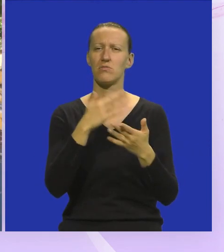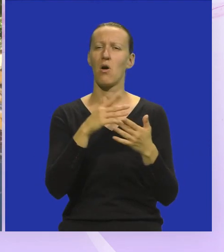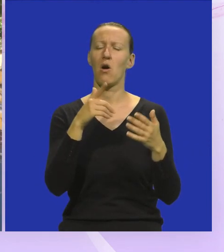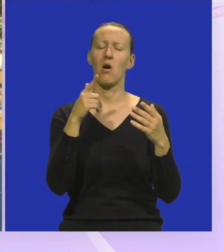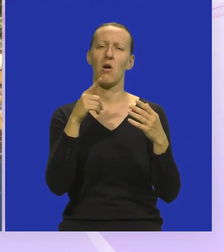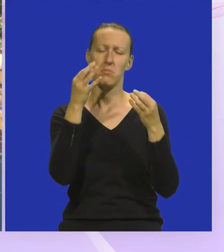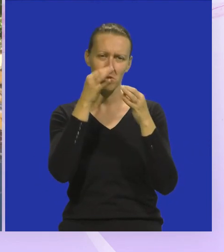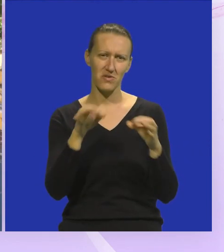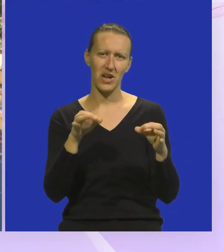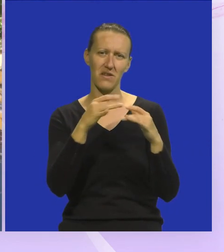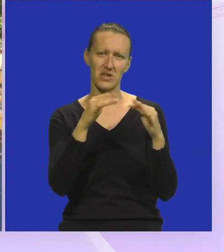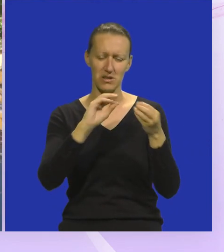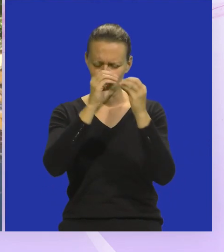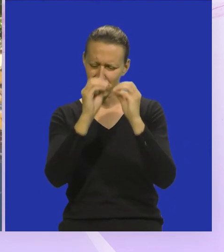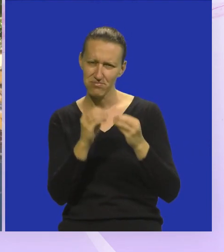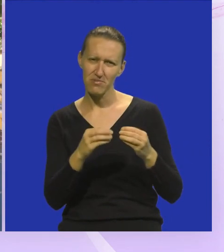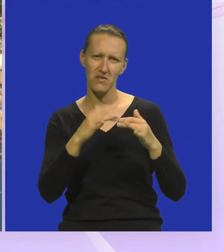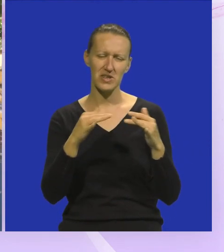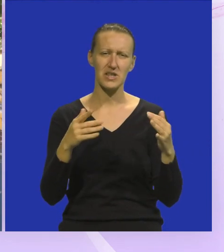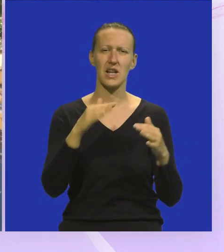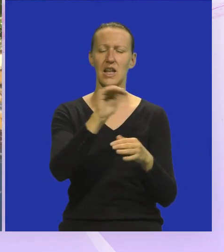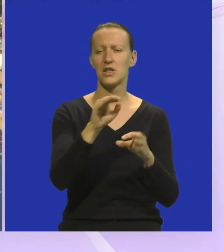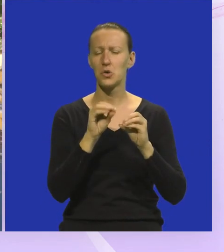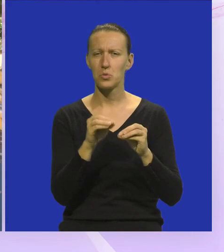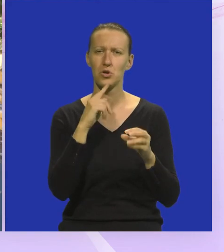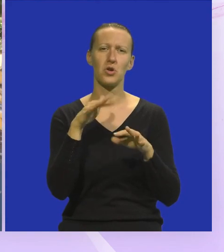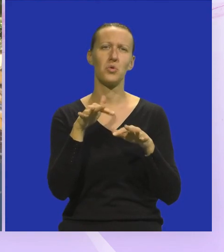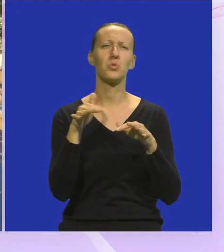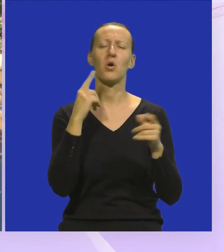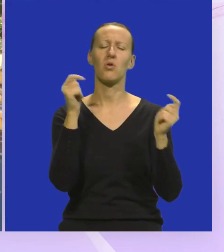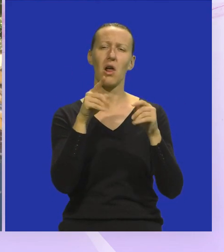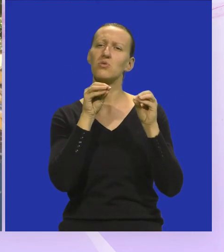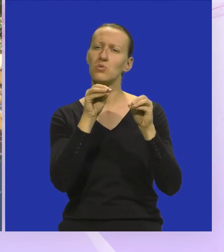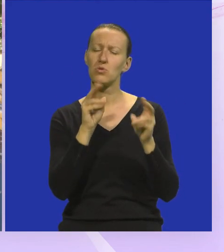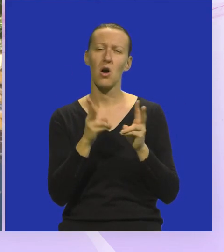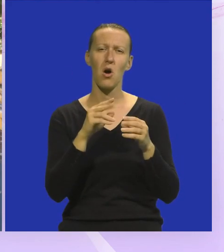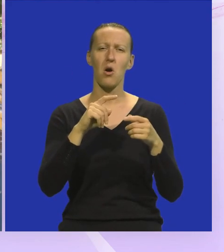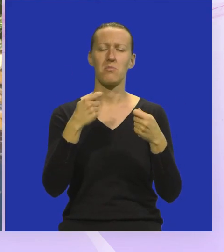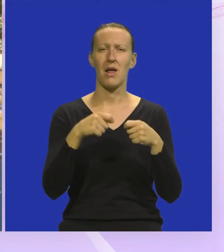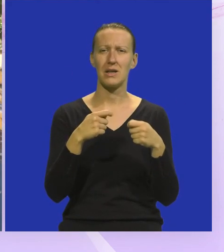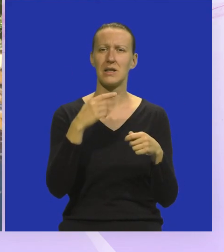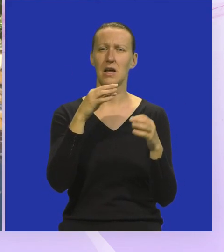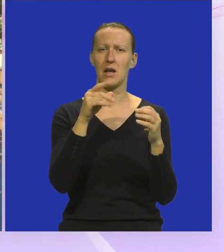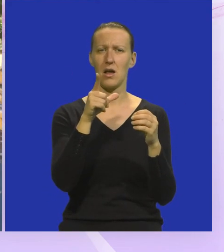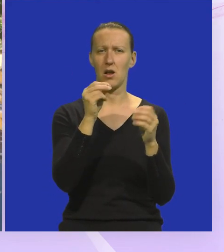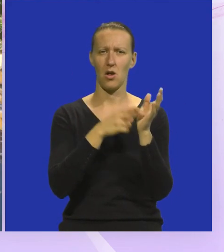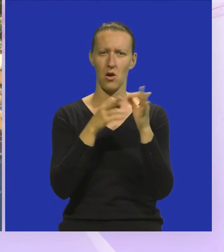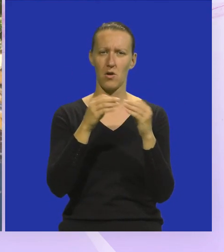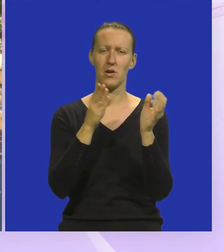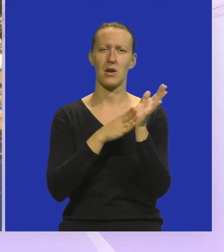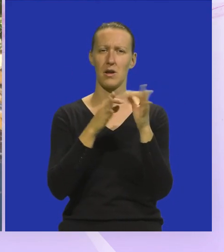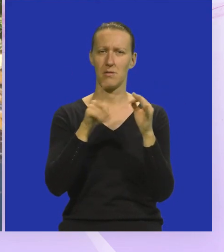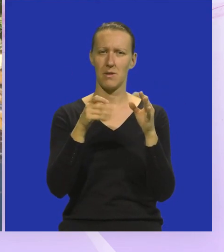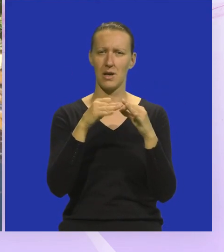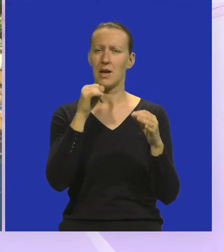razne multimedijalne instalacije Radionice za djecu I posjetitelje A Lorna, Maja i Gabriel